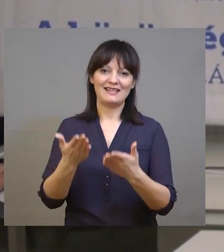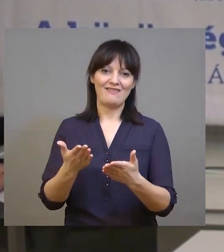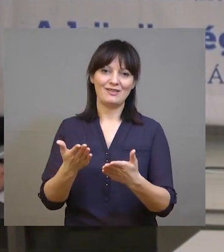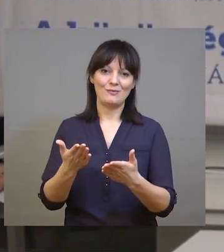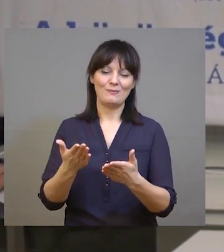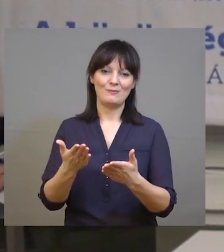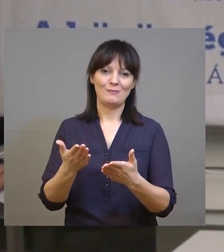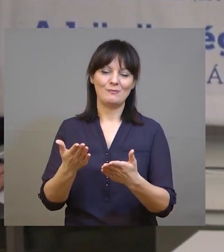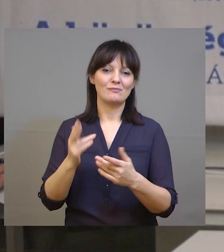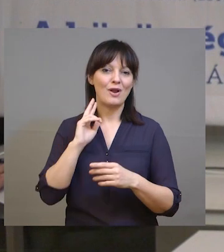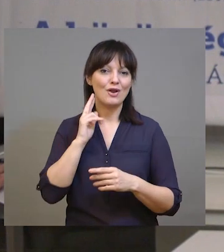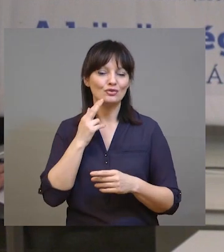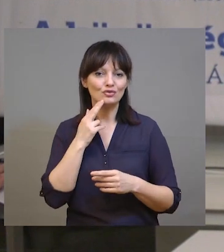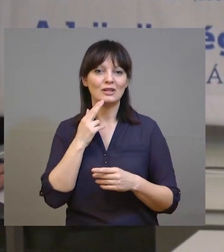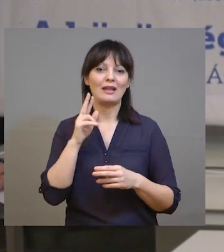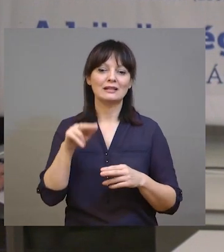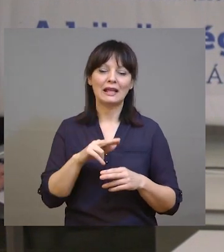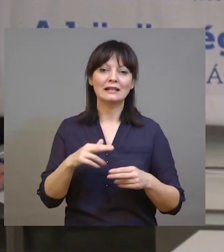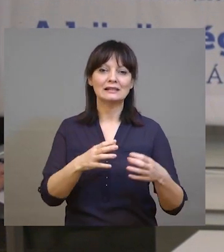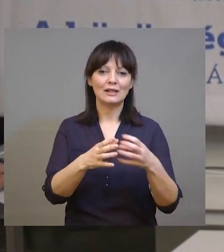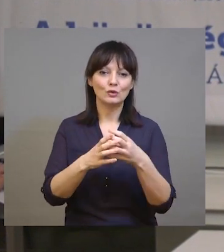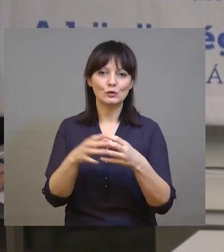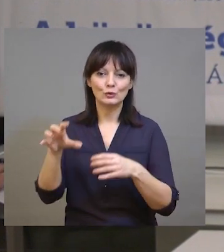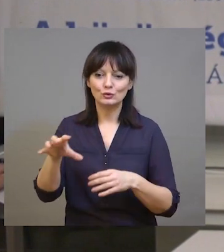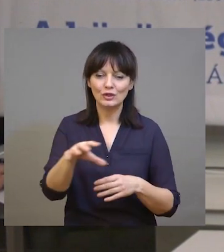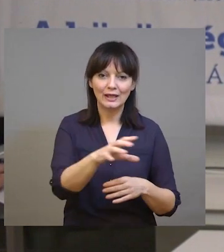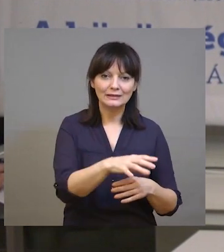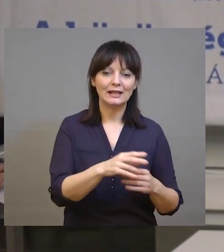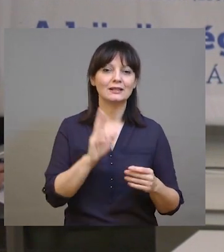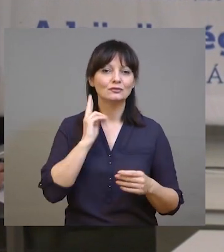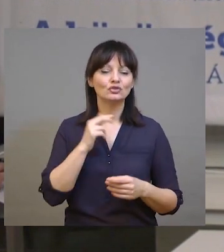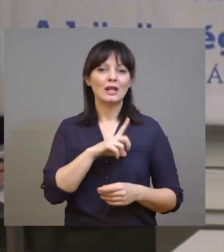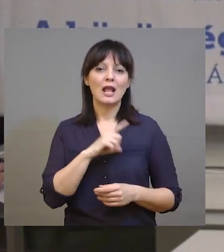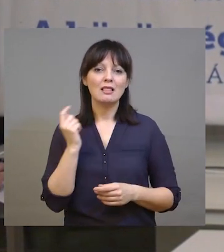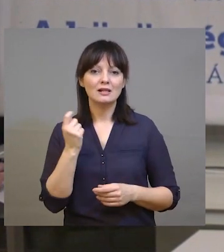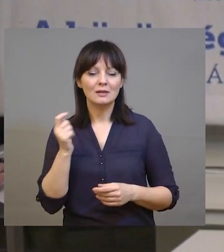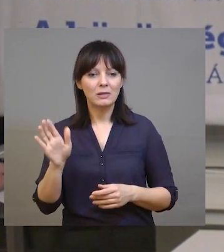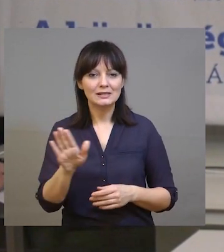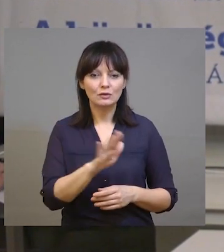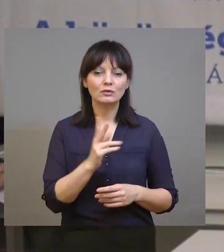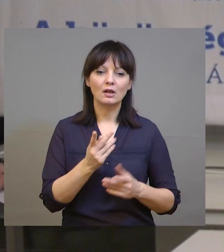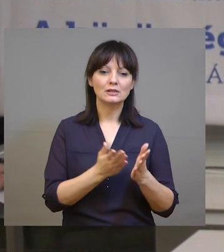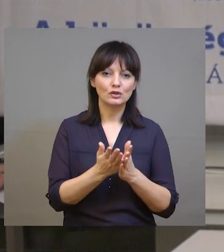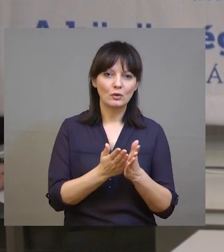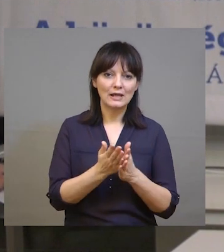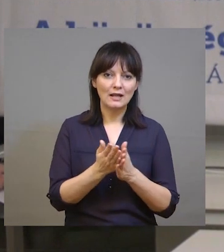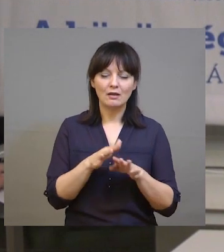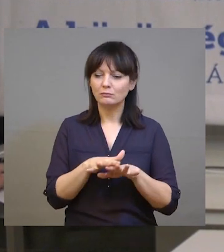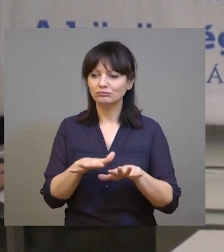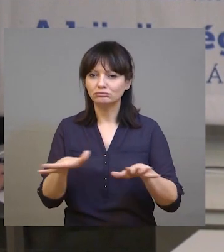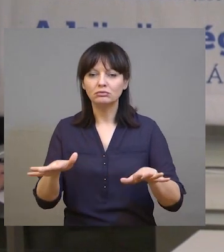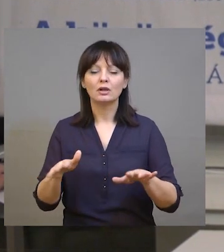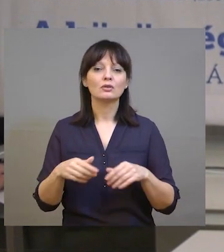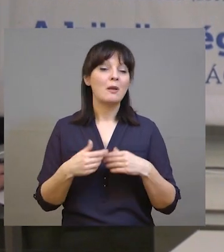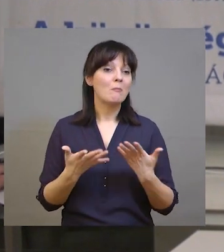kívánom, és kívántam a siket keresztény közösségeknek, a siket lelki pásztoroknak, akik szolgálnak